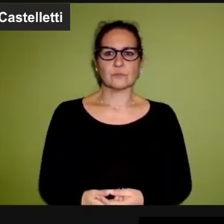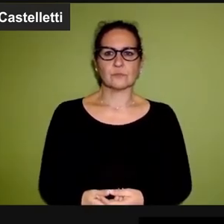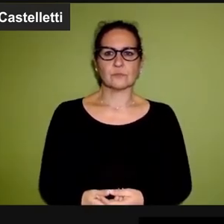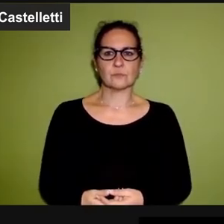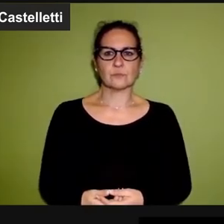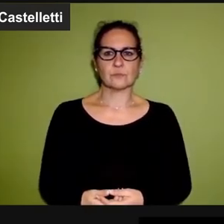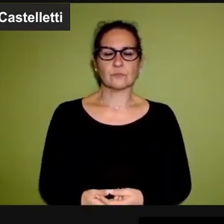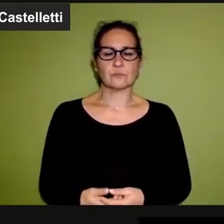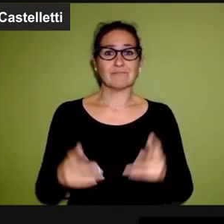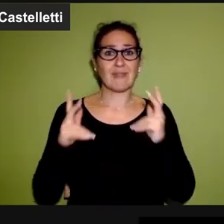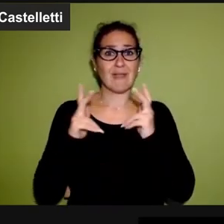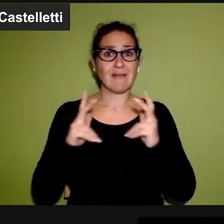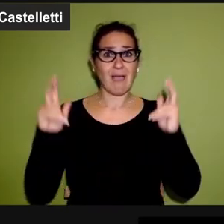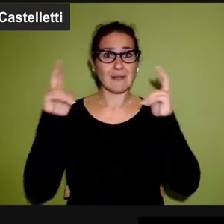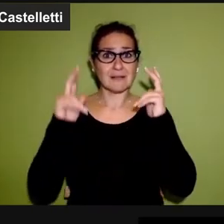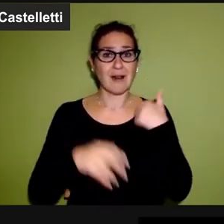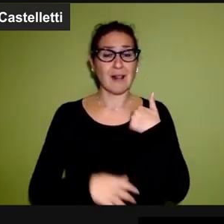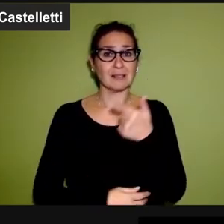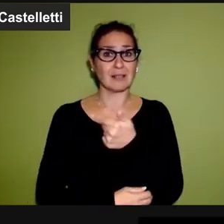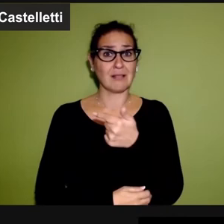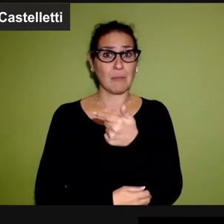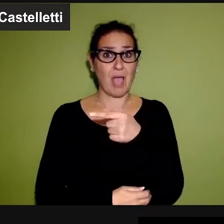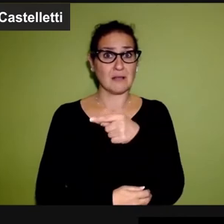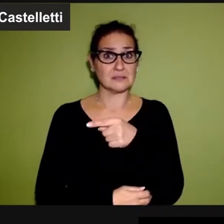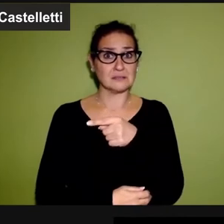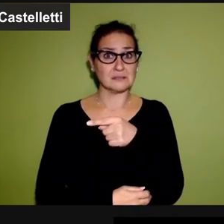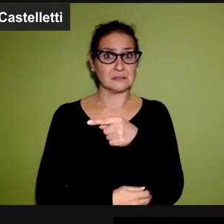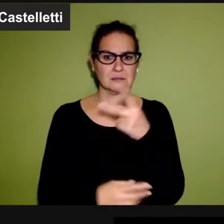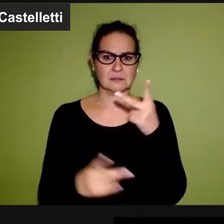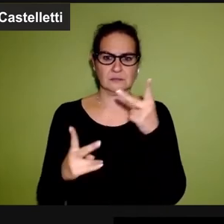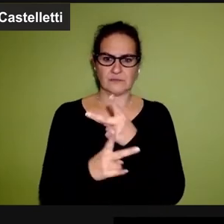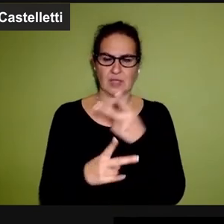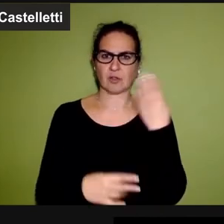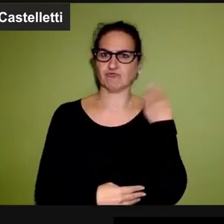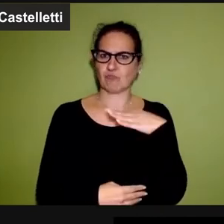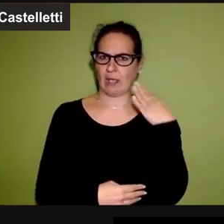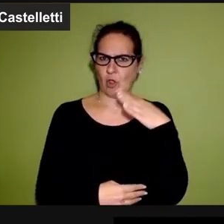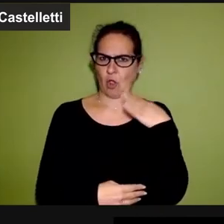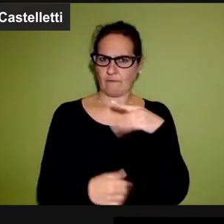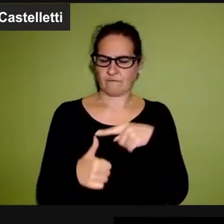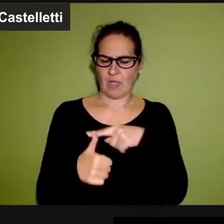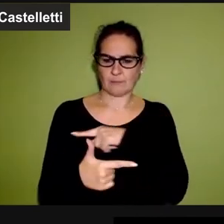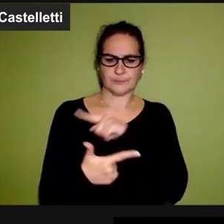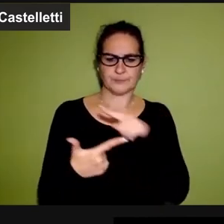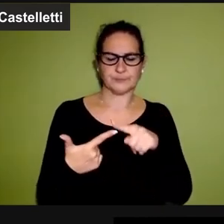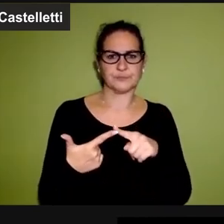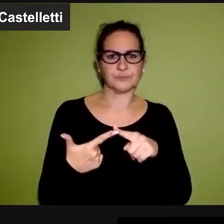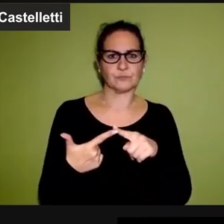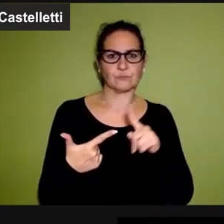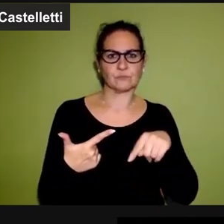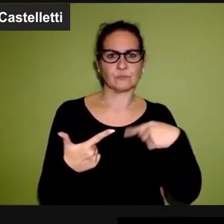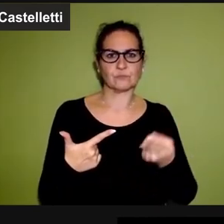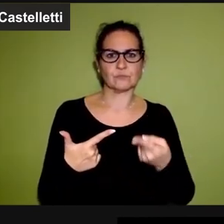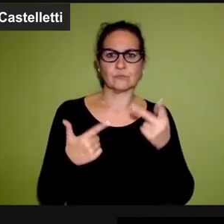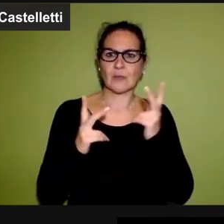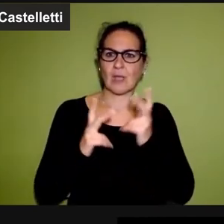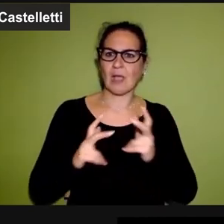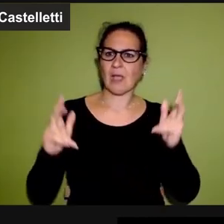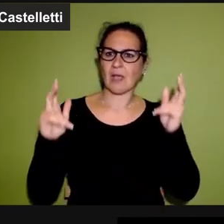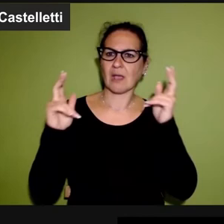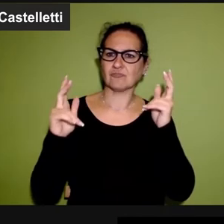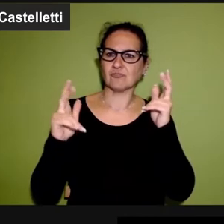Guardi, con il cardinal Tettamanzi che è stato cardinale di Genova prima e cardinale